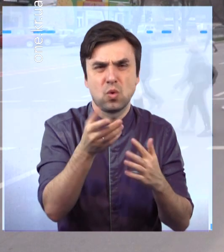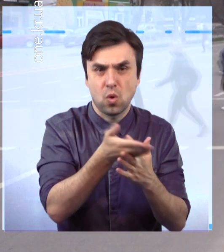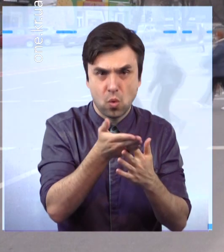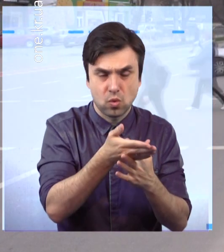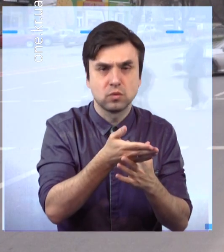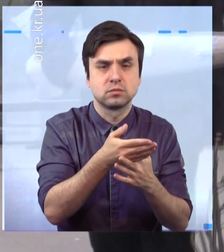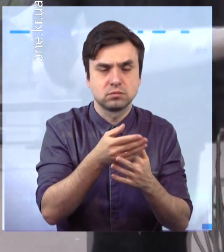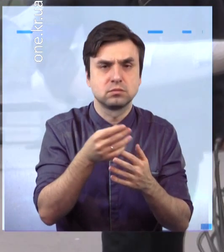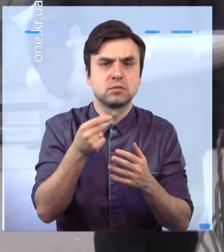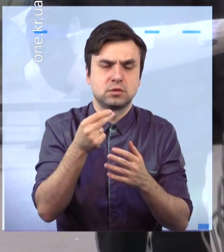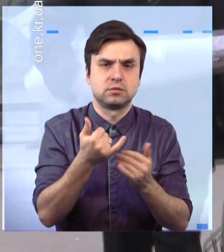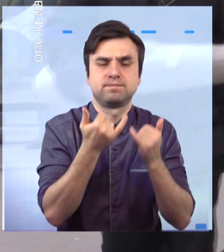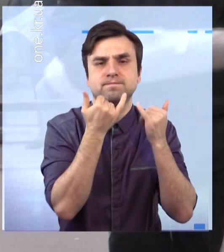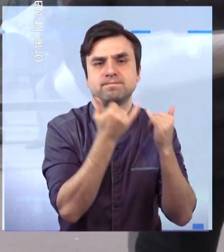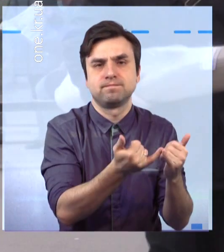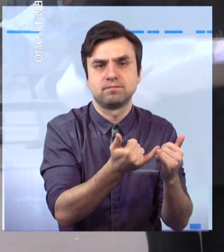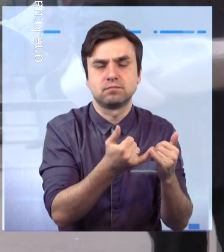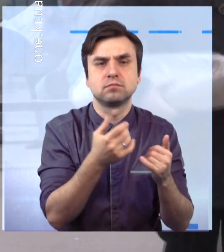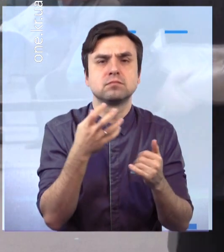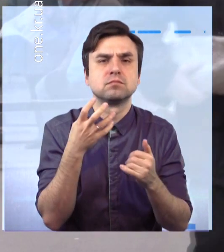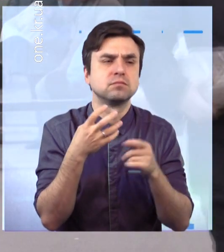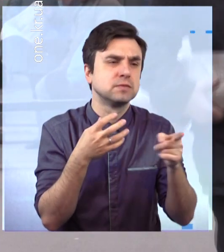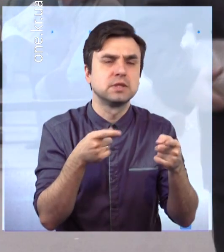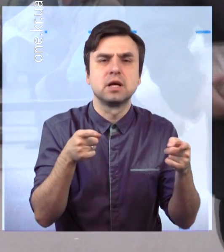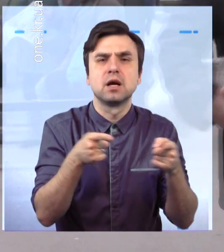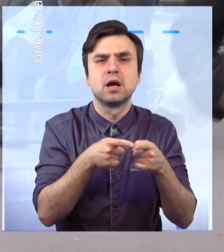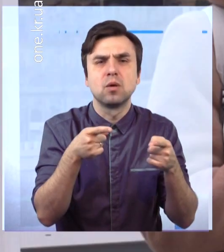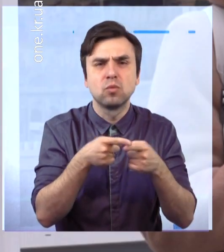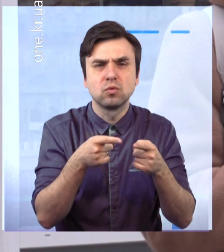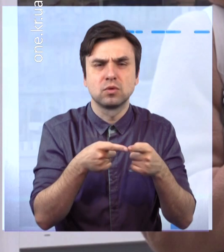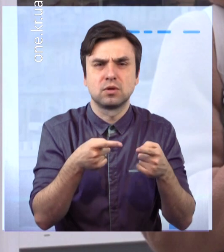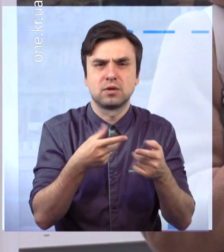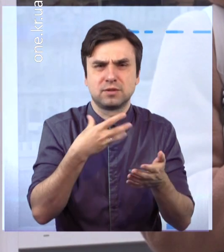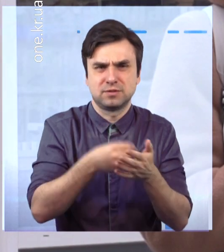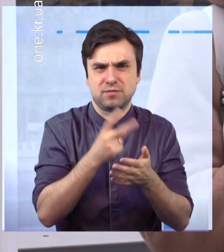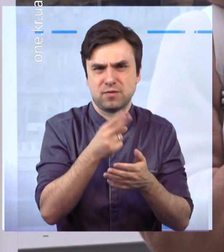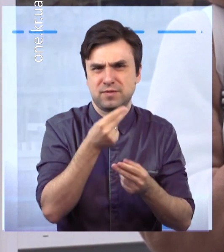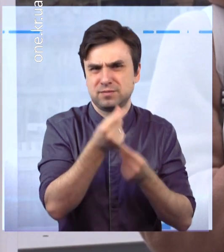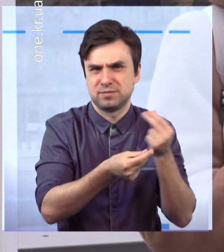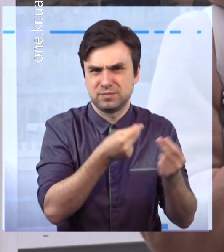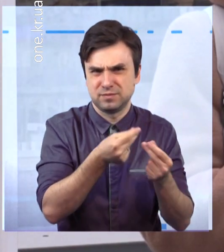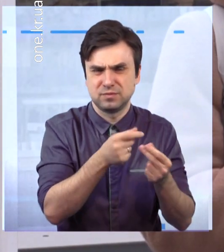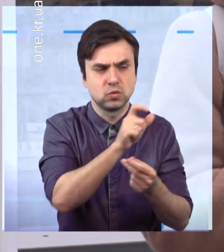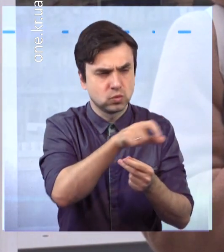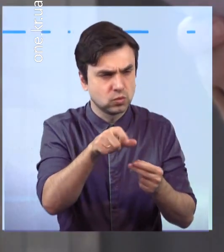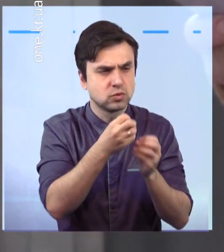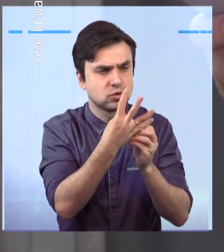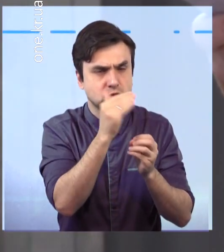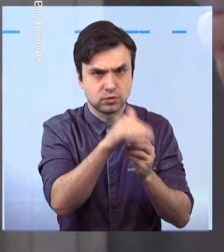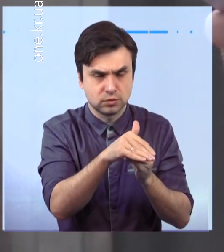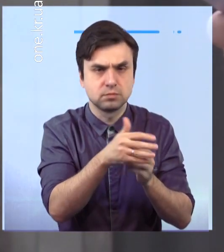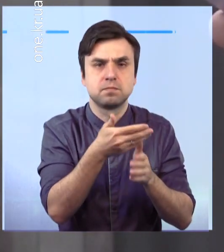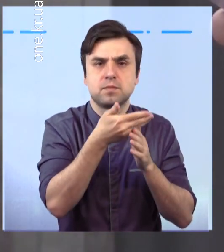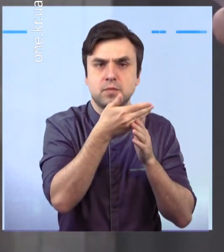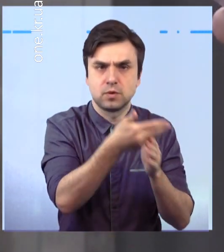компенсації вартості окремих видів комунальних послуг для більш ніж 14 тисяч містян. Зазначу, що розмір